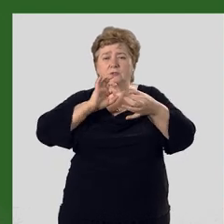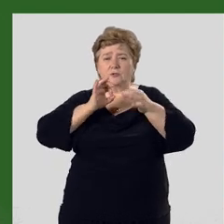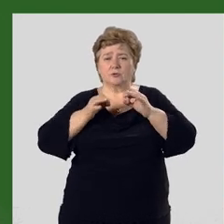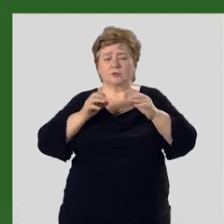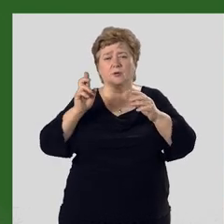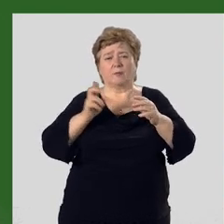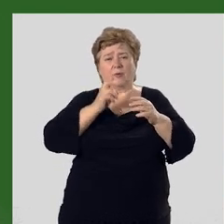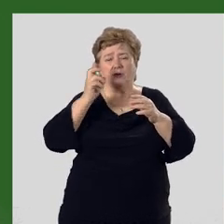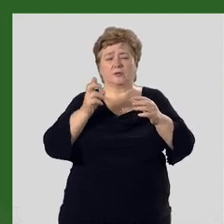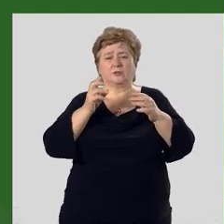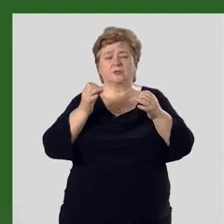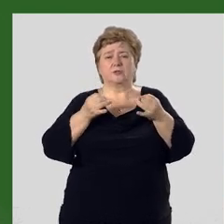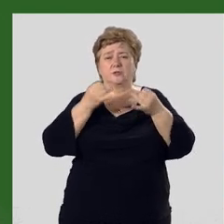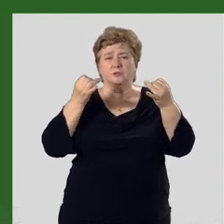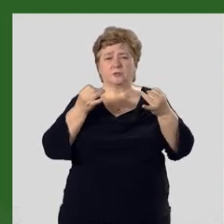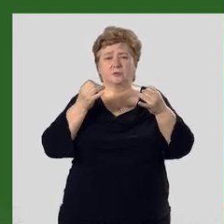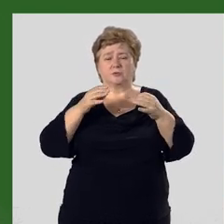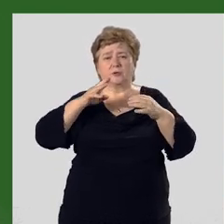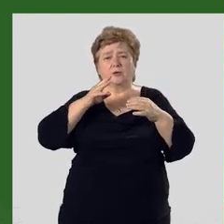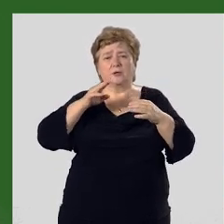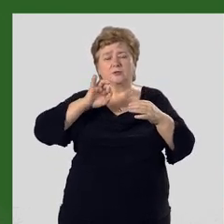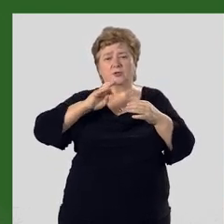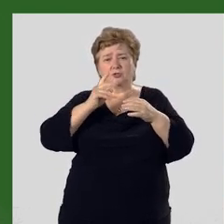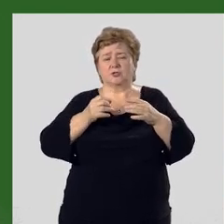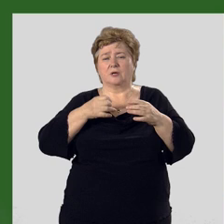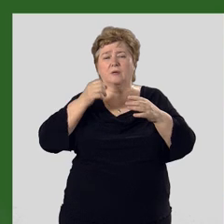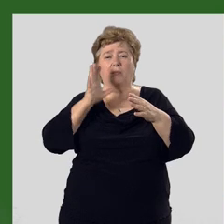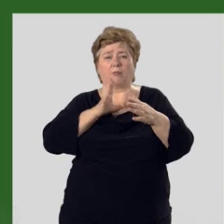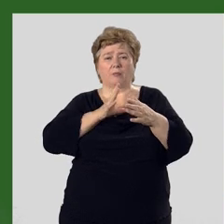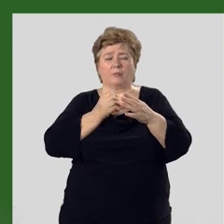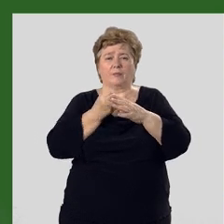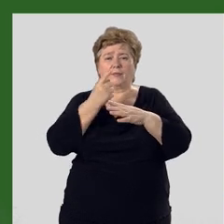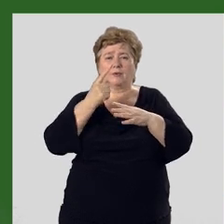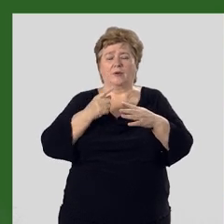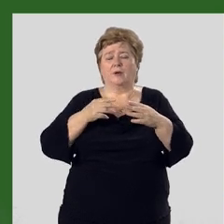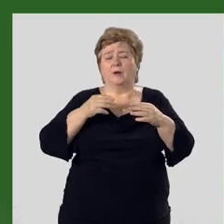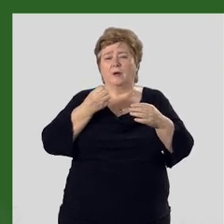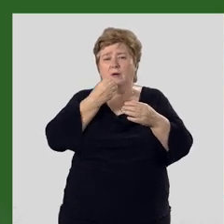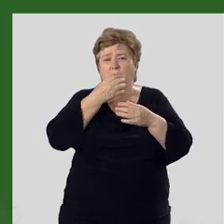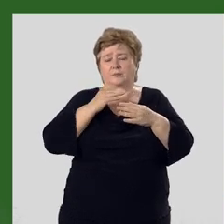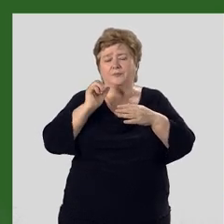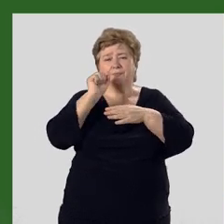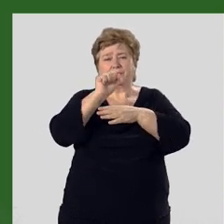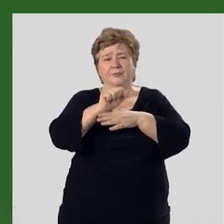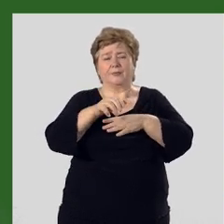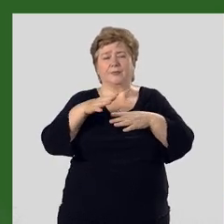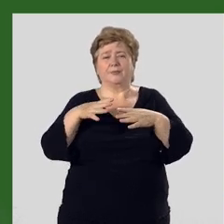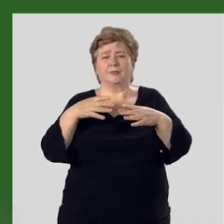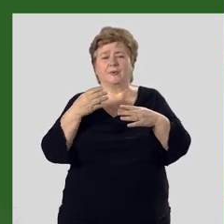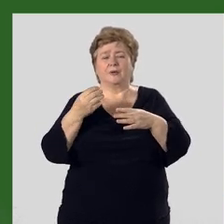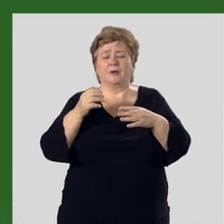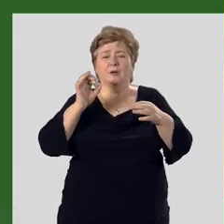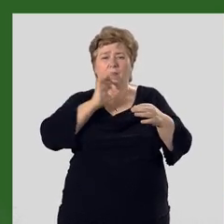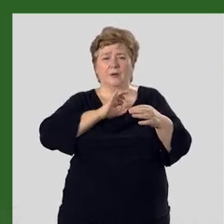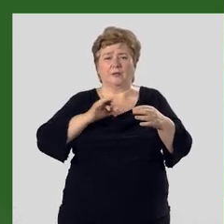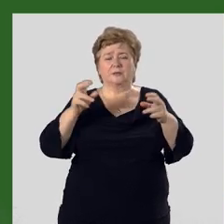геологической истории Теньшан оказался одним из самых перспективных районов планеты в отношении полезных